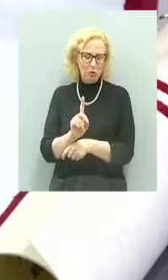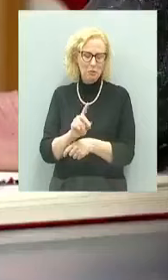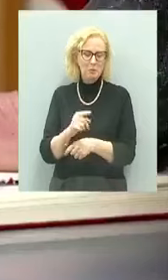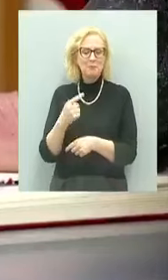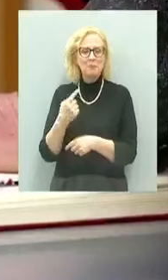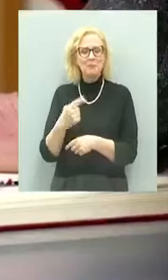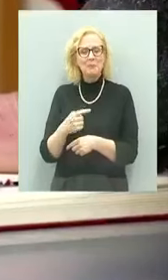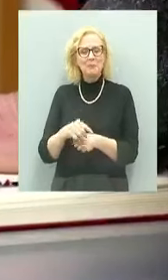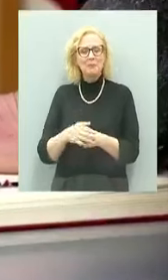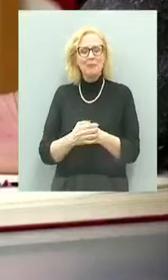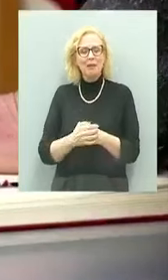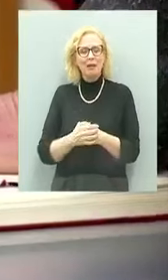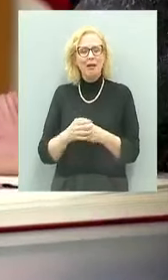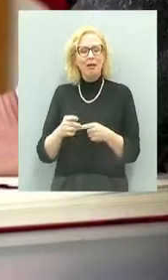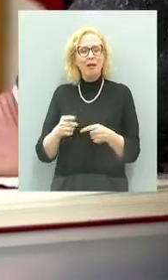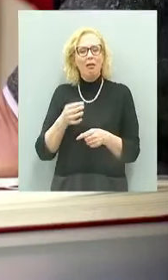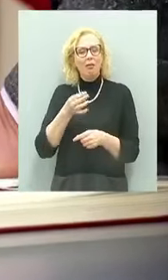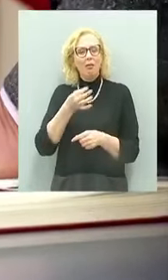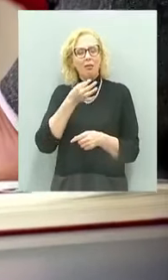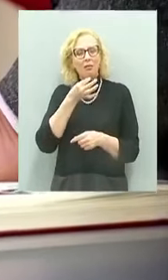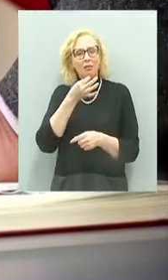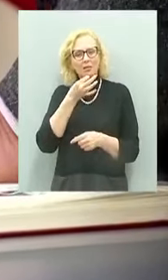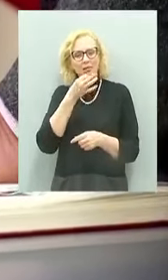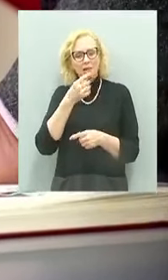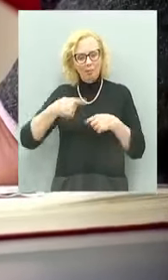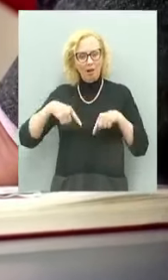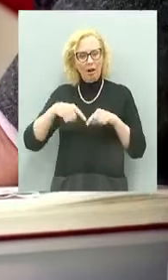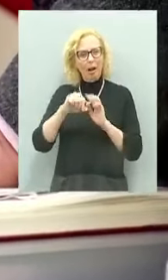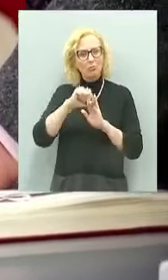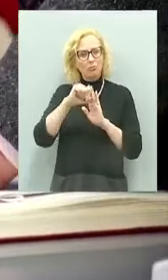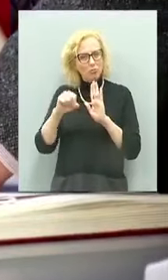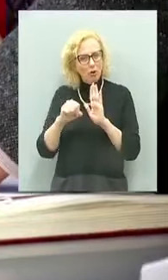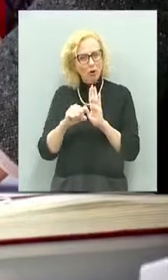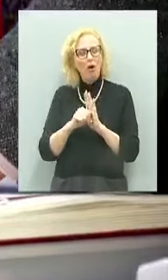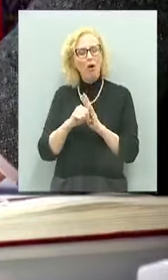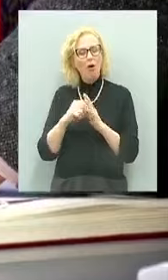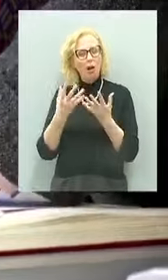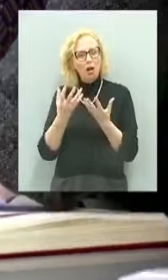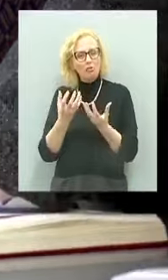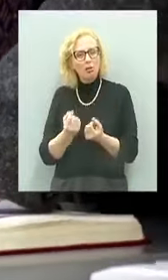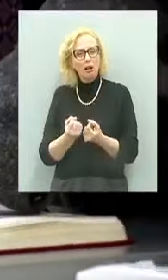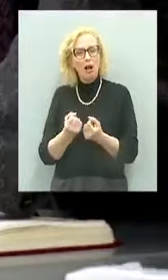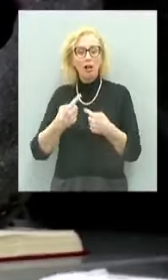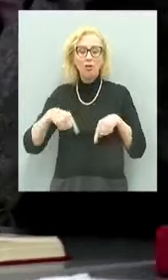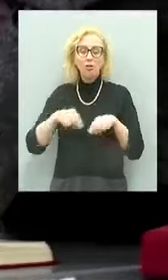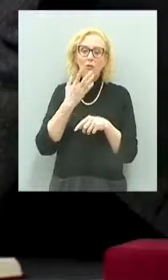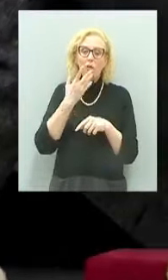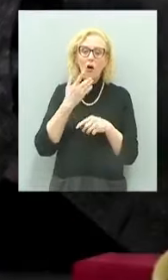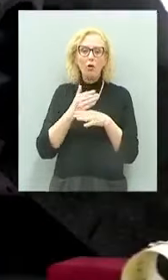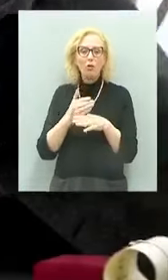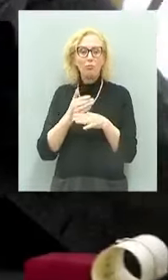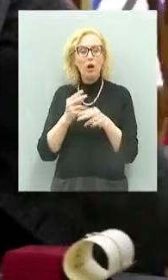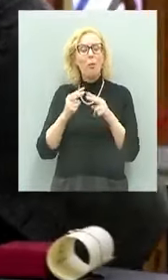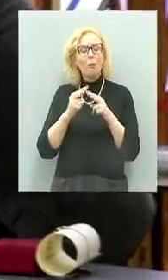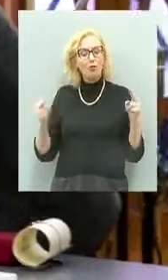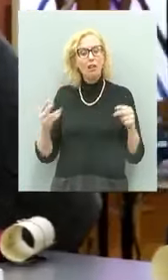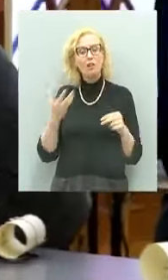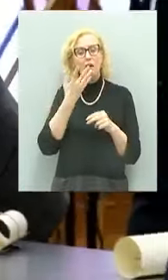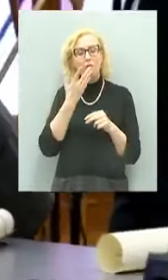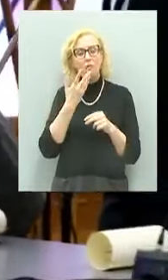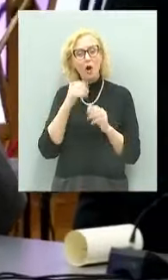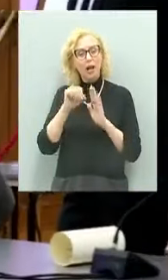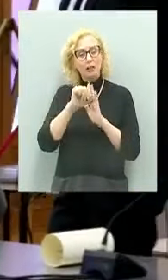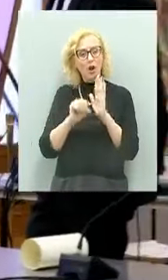in qualche modo di una storia che vuol dire che vogliamo condividere, la provincia vuol condividere